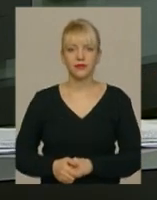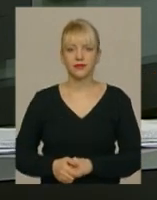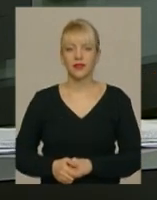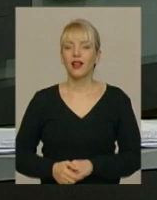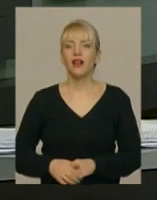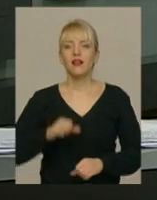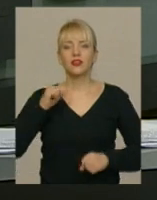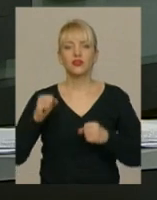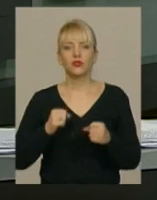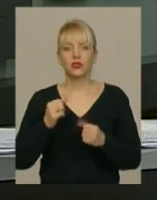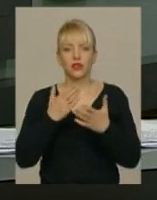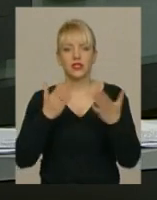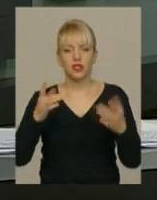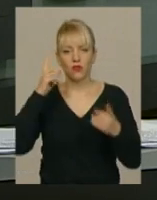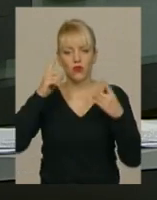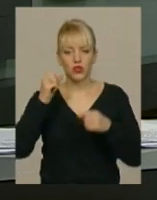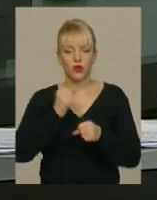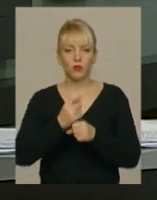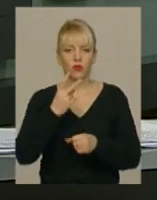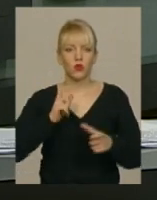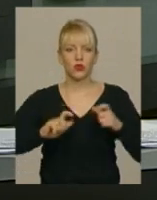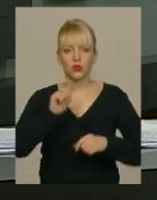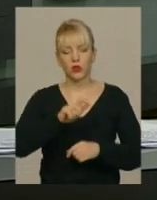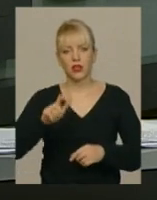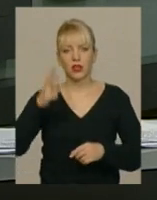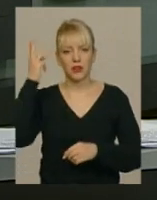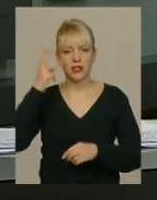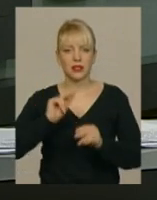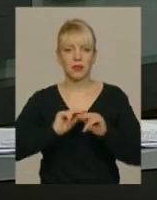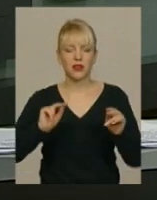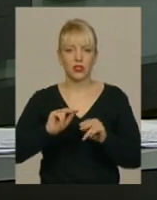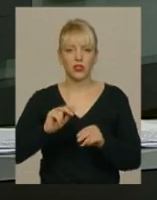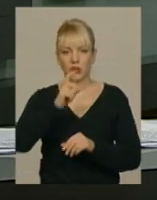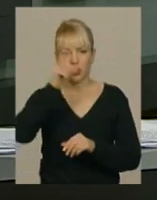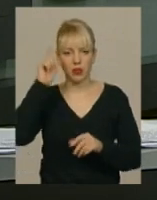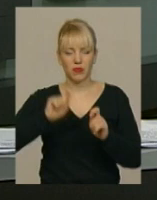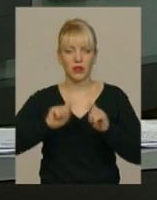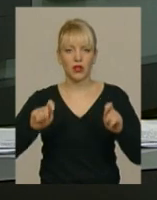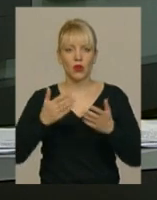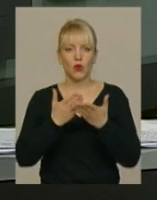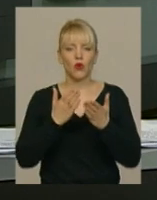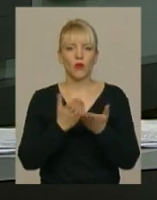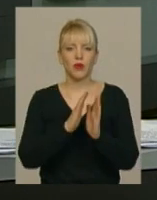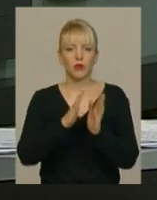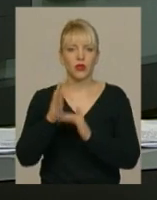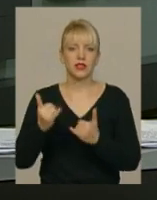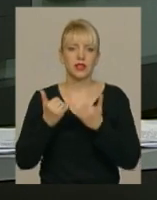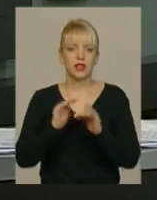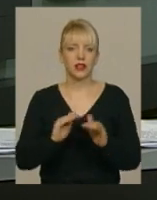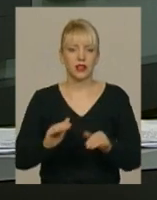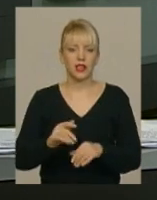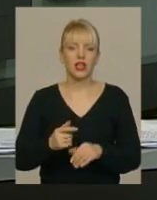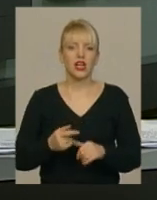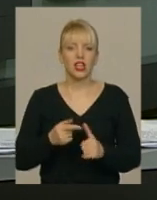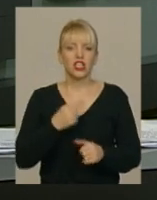Дружній вернісаж творчих робіт двох студентів Хмельницької гуманітарно-педагогічної академії відкрився у бібліотеці для дітей імені Шевченка.